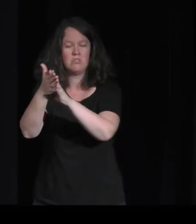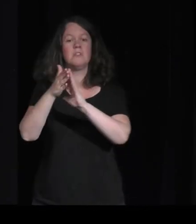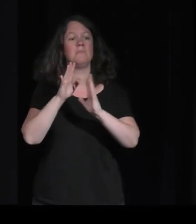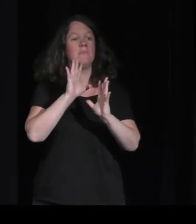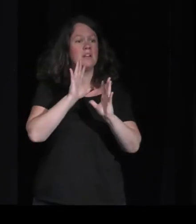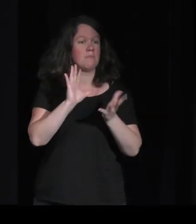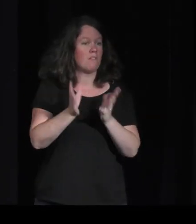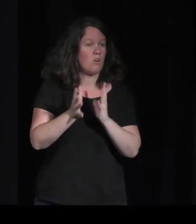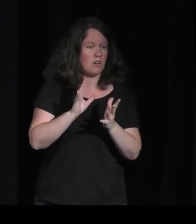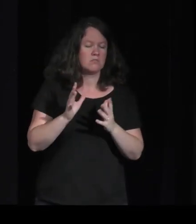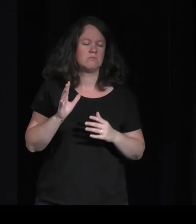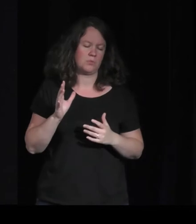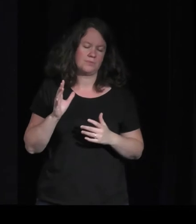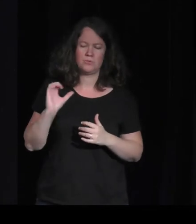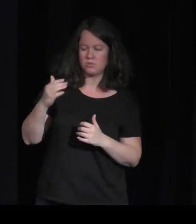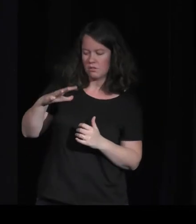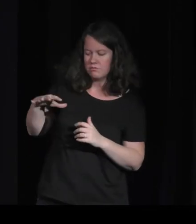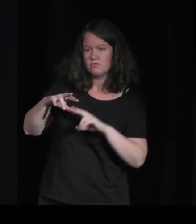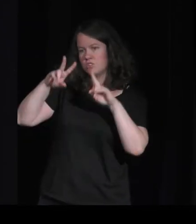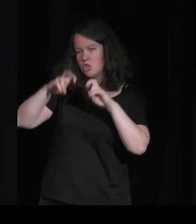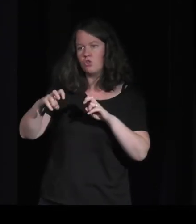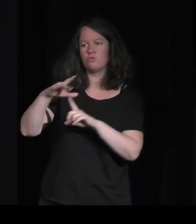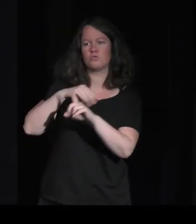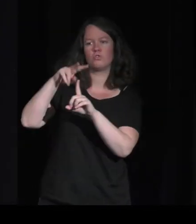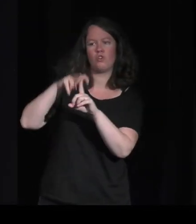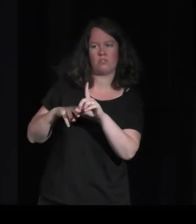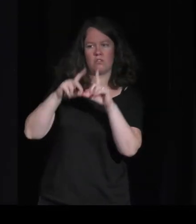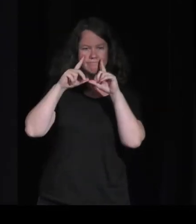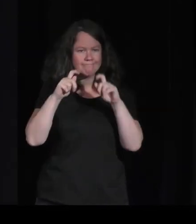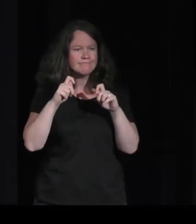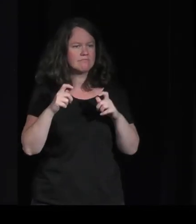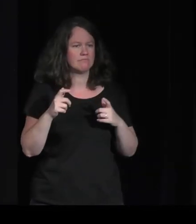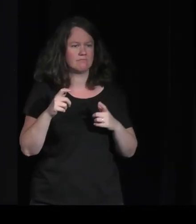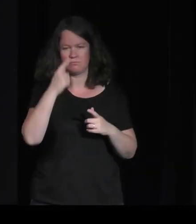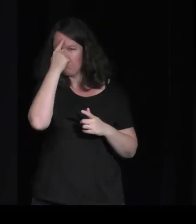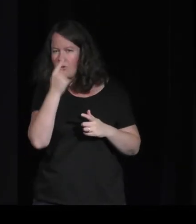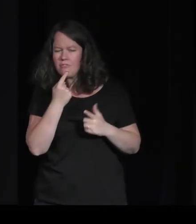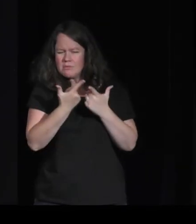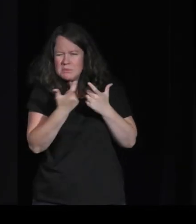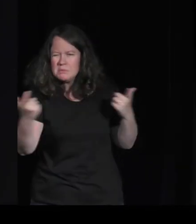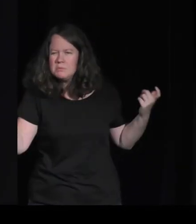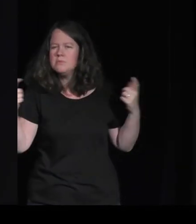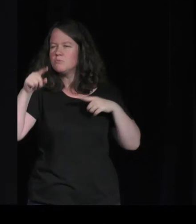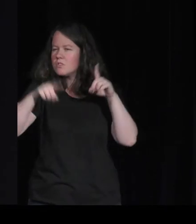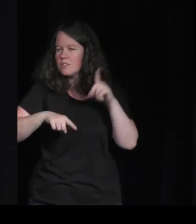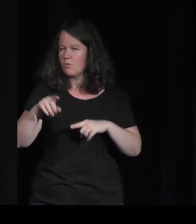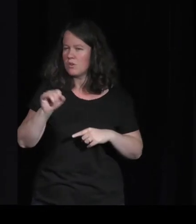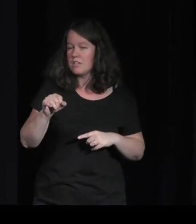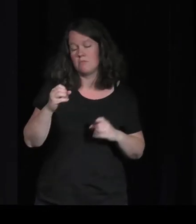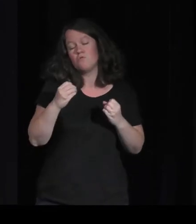où, après, les sociologues interviennent, c'est-à qu vont vous dire c'est pas de n'importe quel public, c'est pas de tous les publics, c'est pas... Mais il y a cette promesse de,